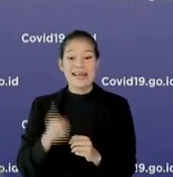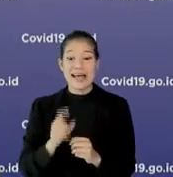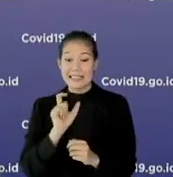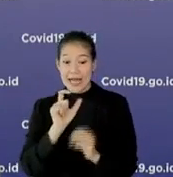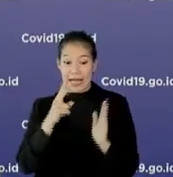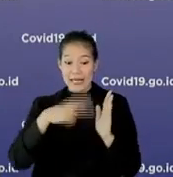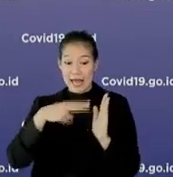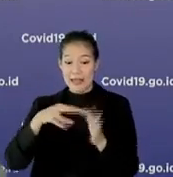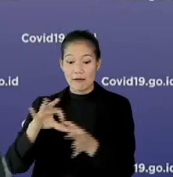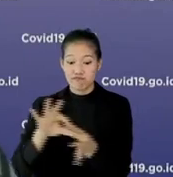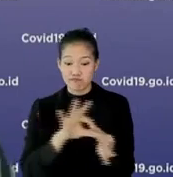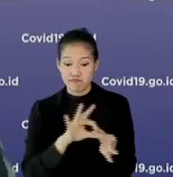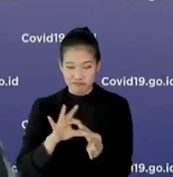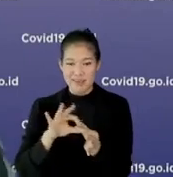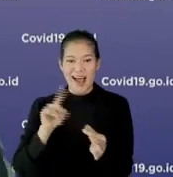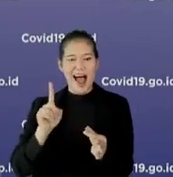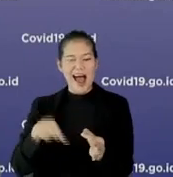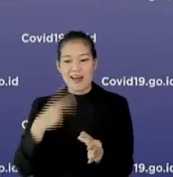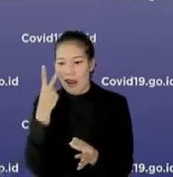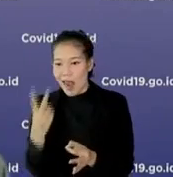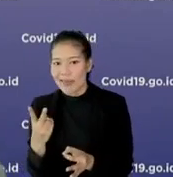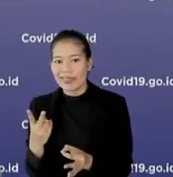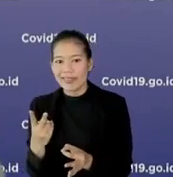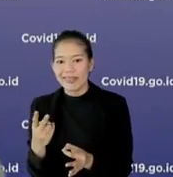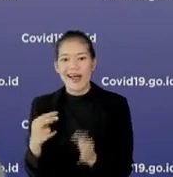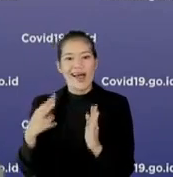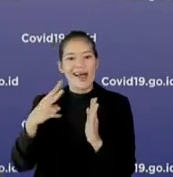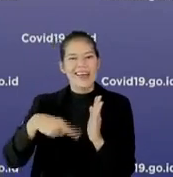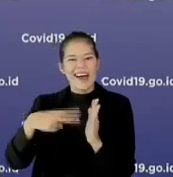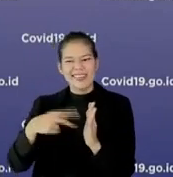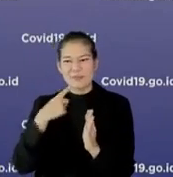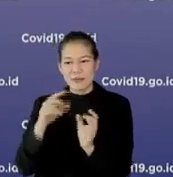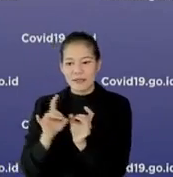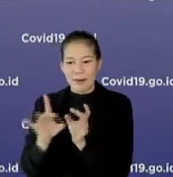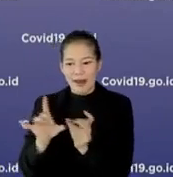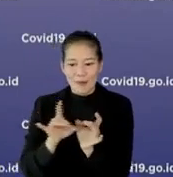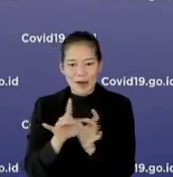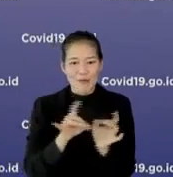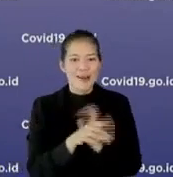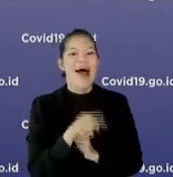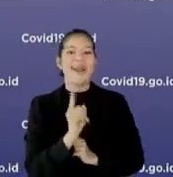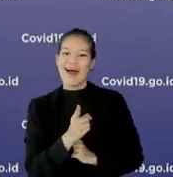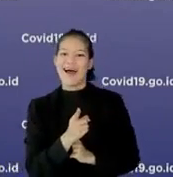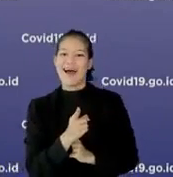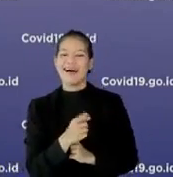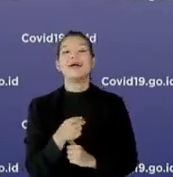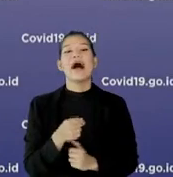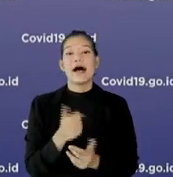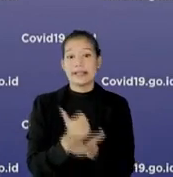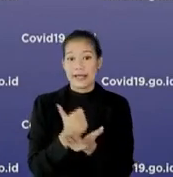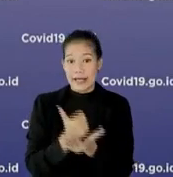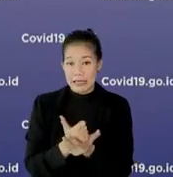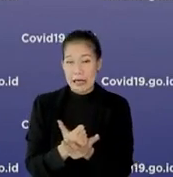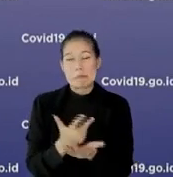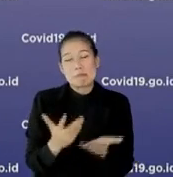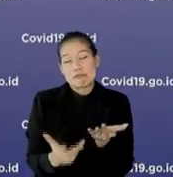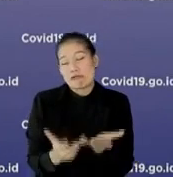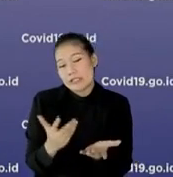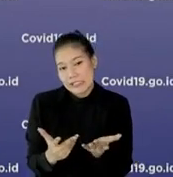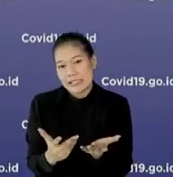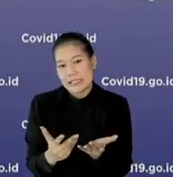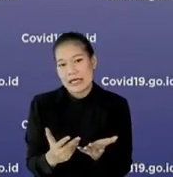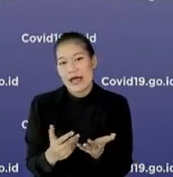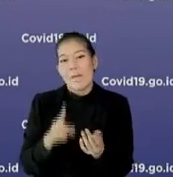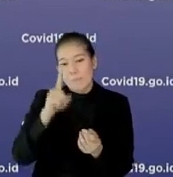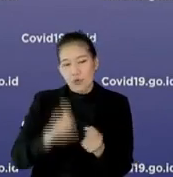sinkronisasi itu dilakukan, mulai ditemukan beberapa gap-gap data tadi yang saya sampaikan. Jadi ternyata, sepertinya memang masih